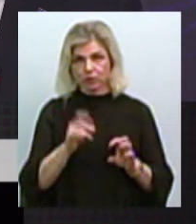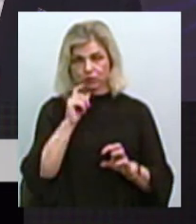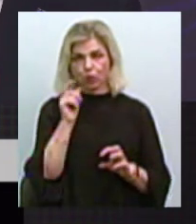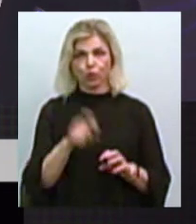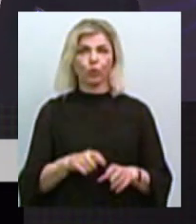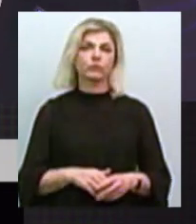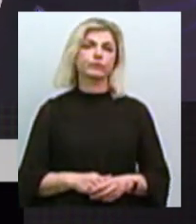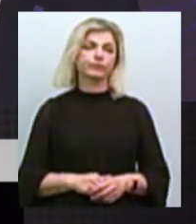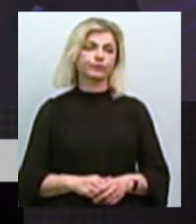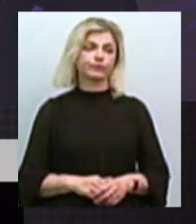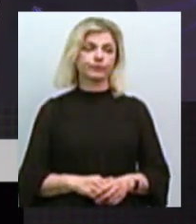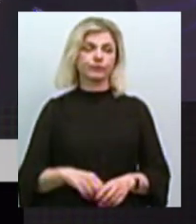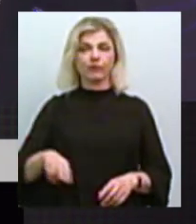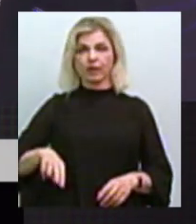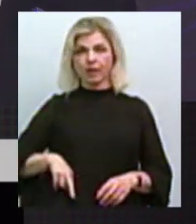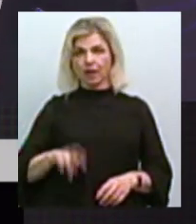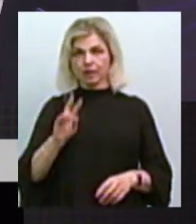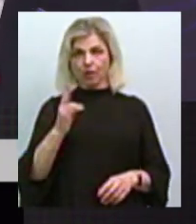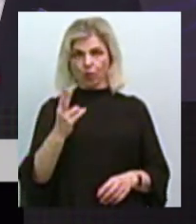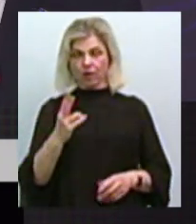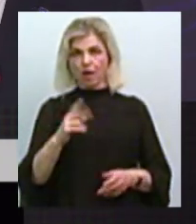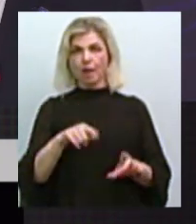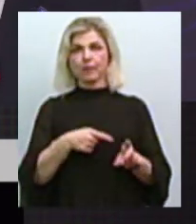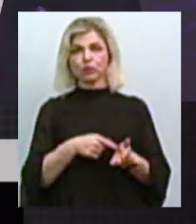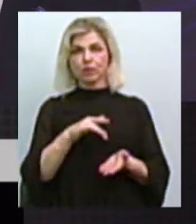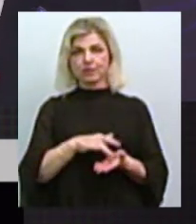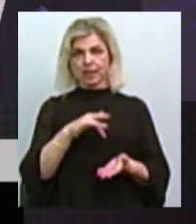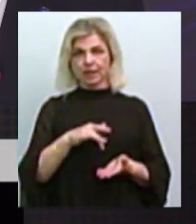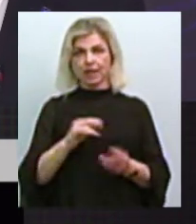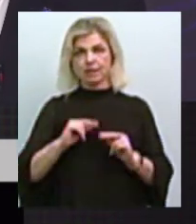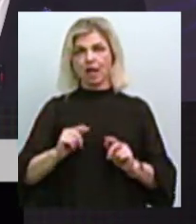України директора Миколаївського міського центру зайнятості.